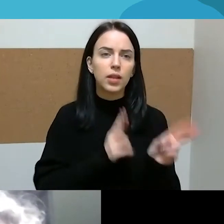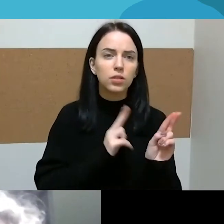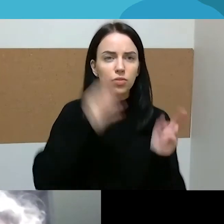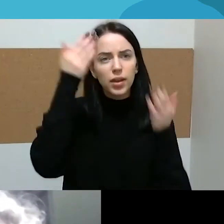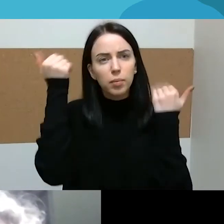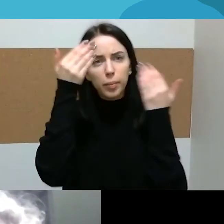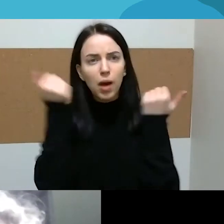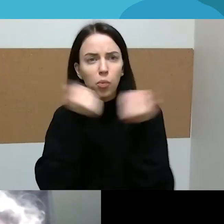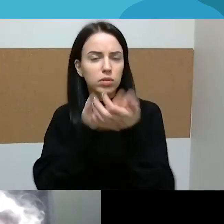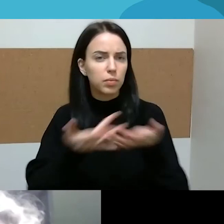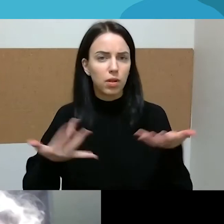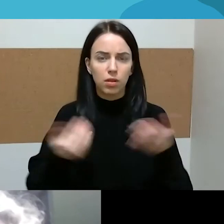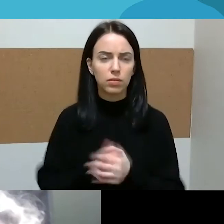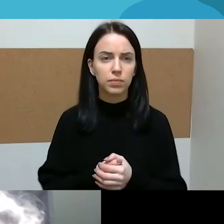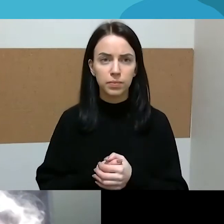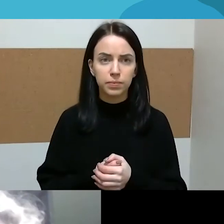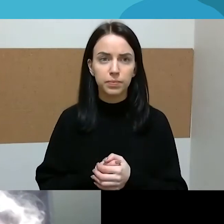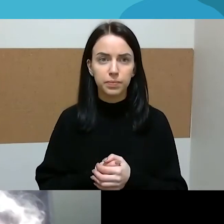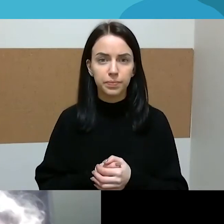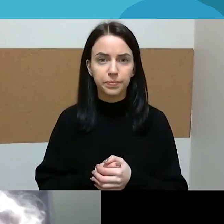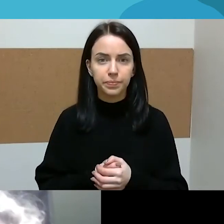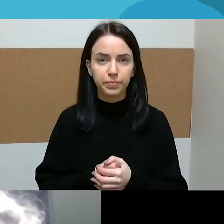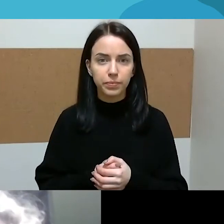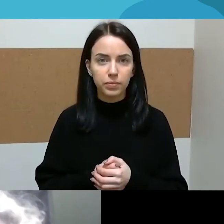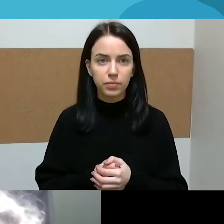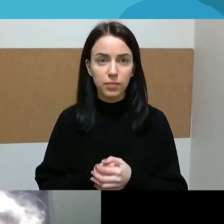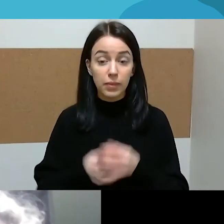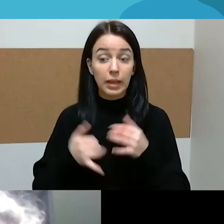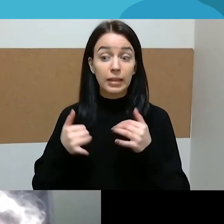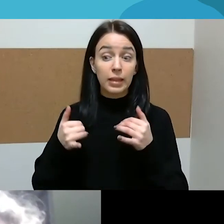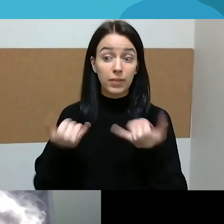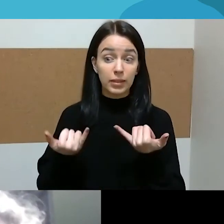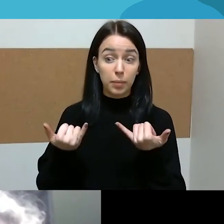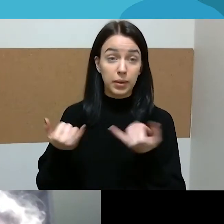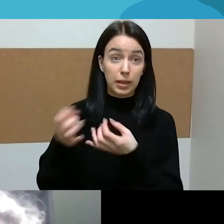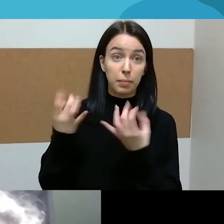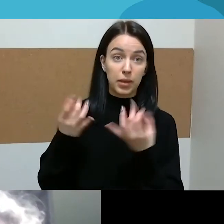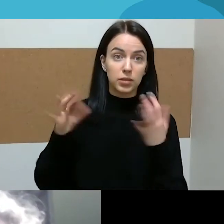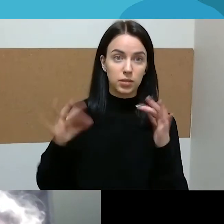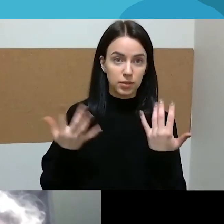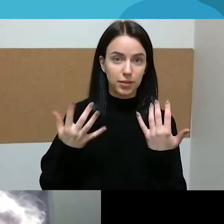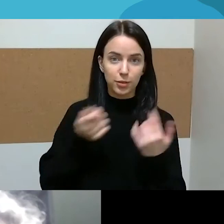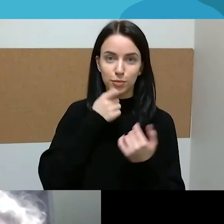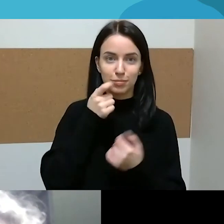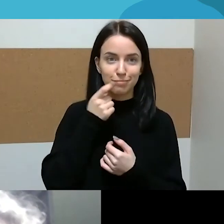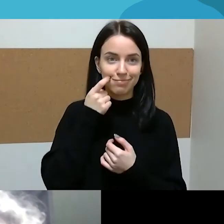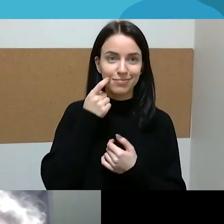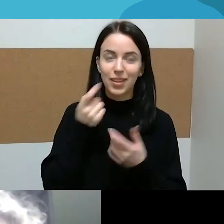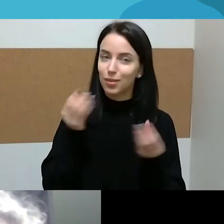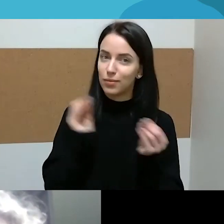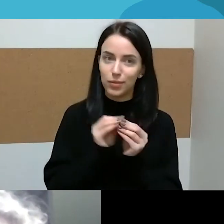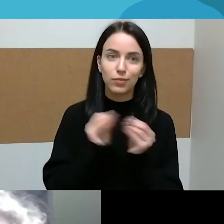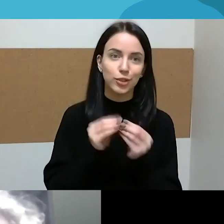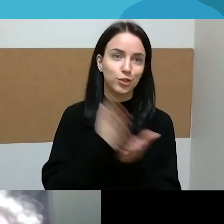Tai tas truputėlį irgi, dabar tai, ką jūs pasakai, atkelia šypsinį, nes niekur mes nepajudėjom, niekur